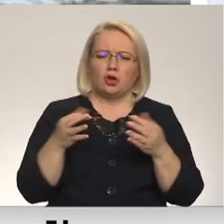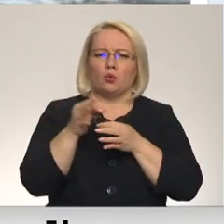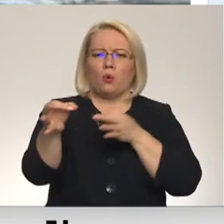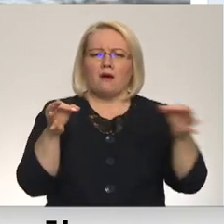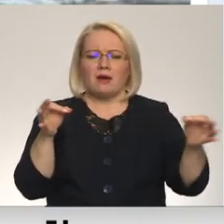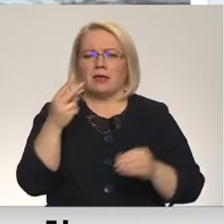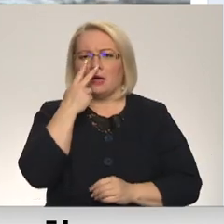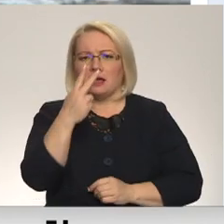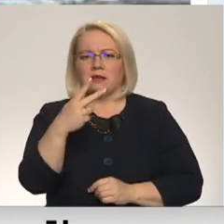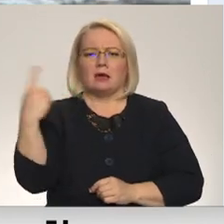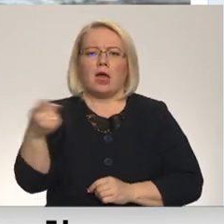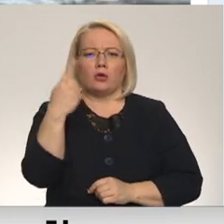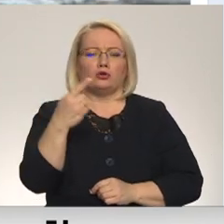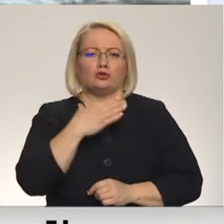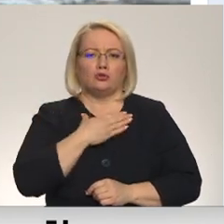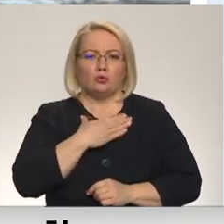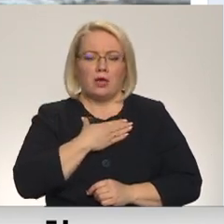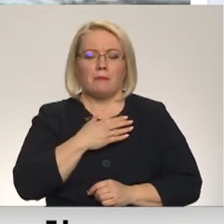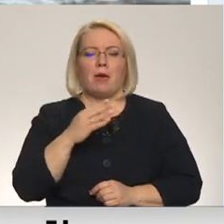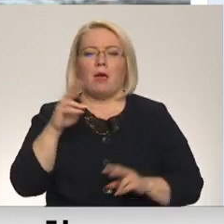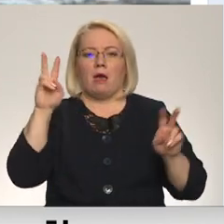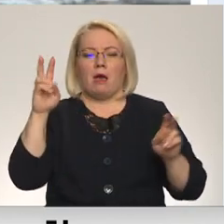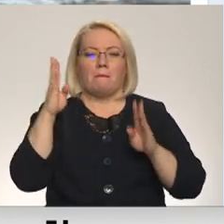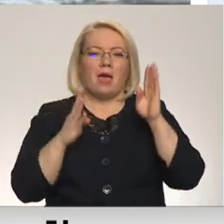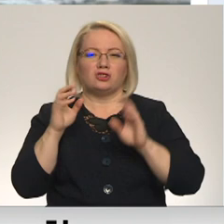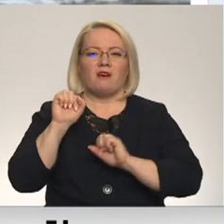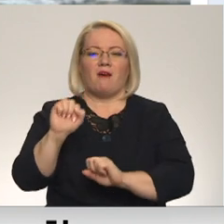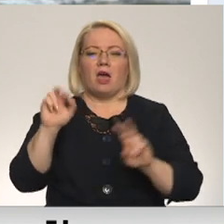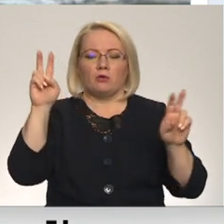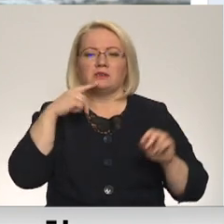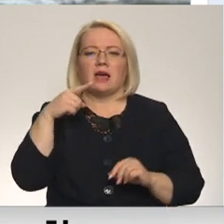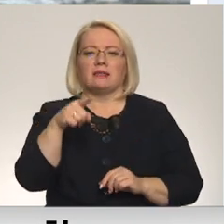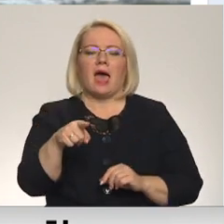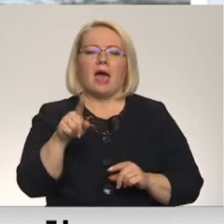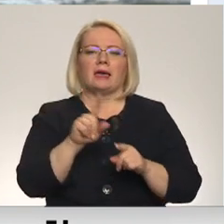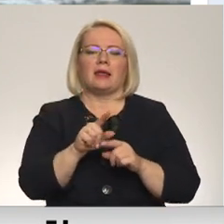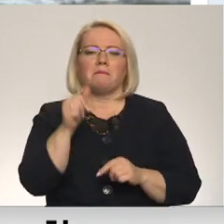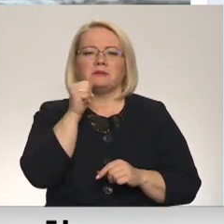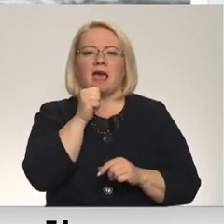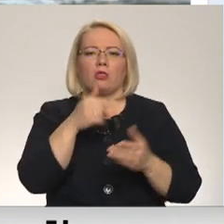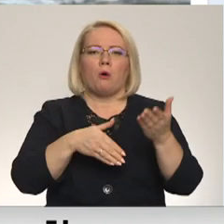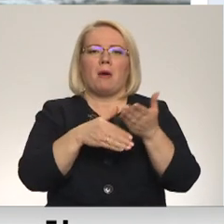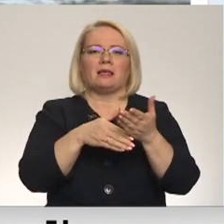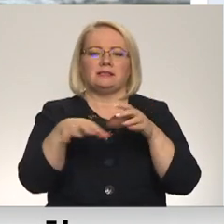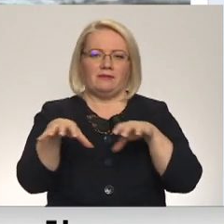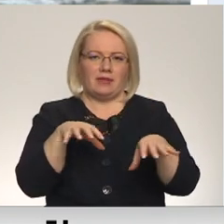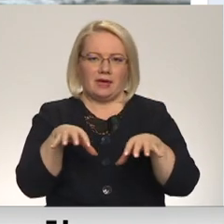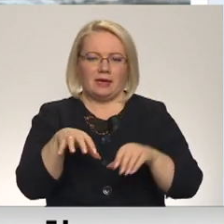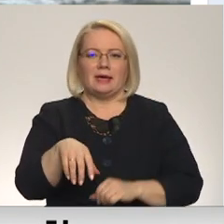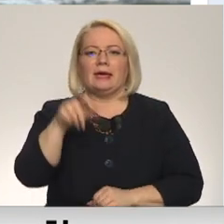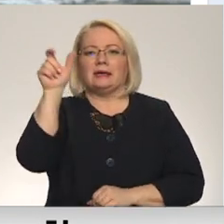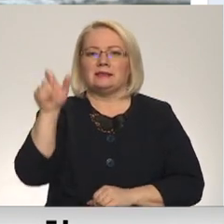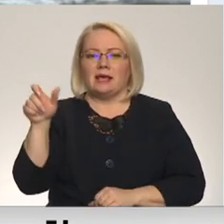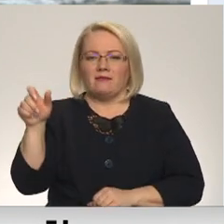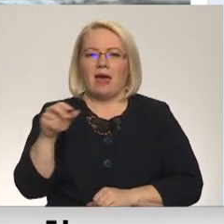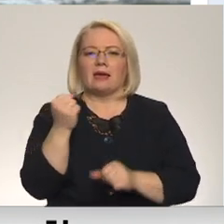redzētiem klaiņojušiem suņiem. Mēs vairāk saimniec to sauc par pseido palīdzību dzīvniekiem. Cilvēki nedara to,